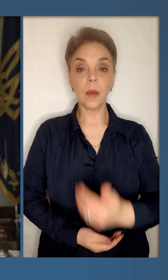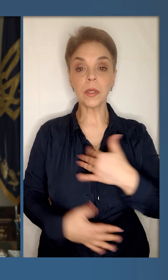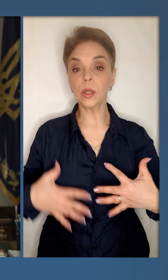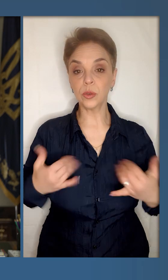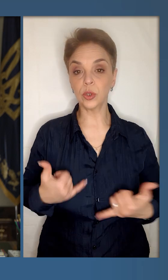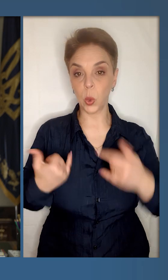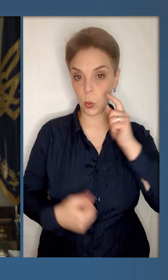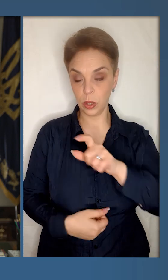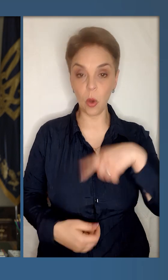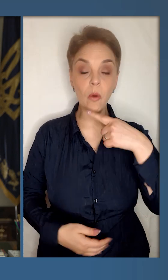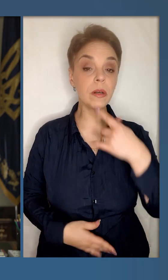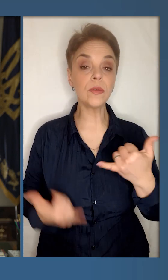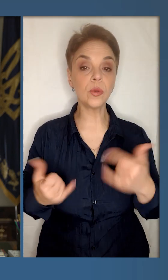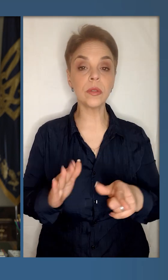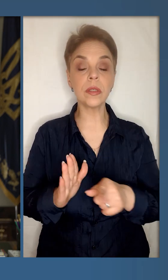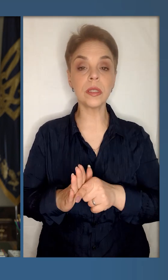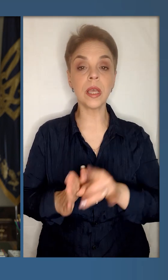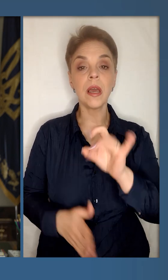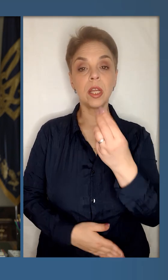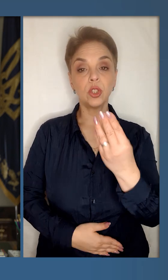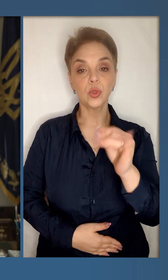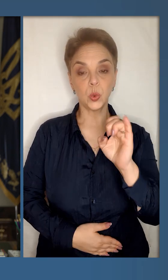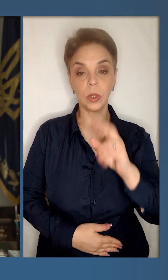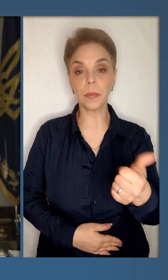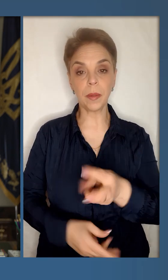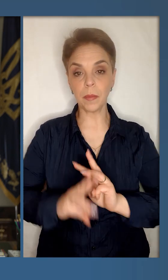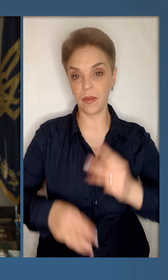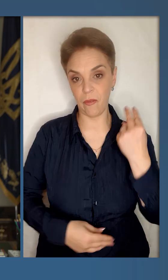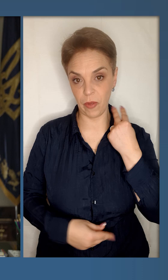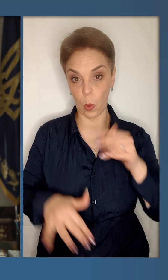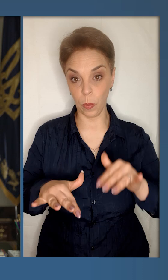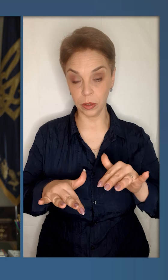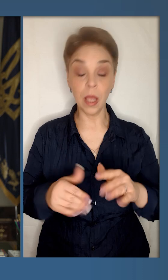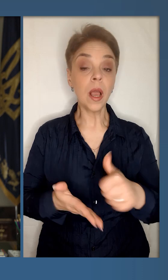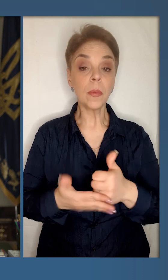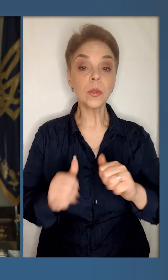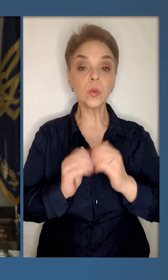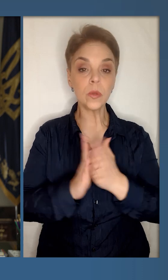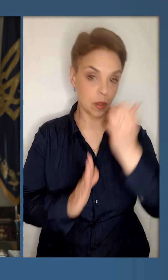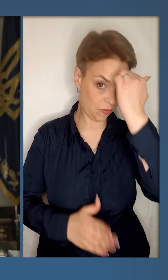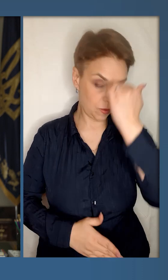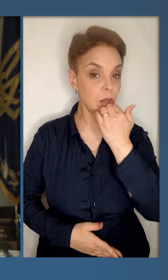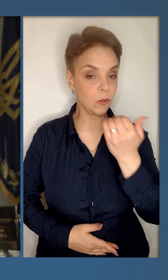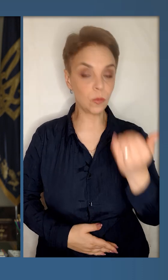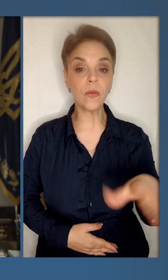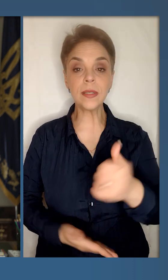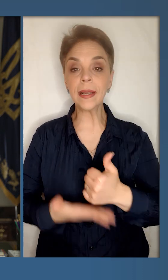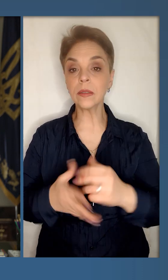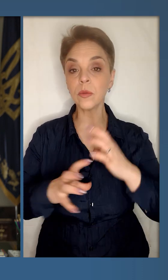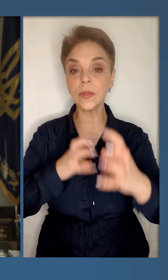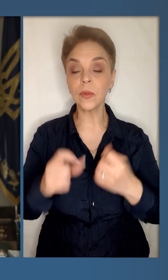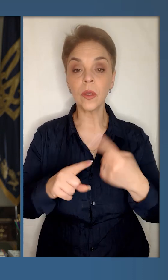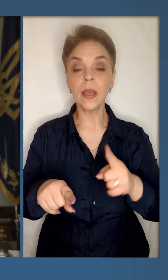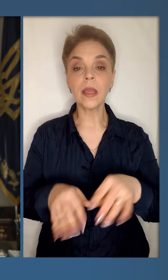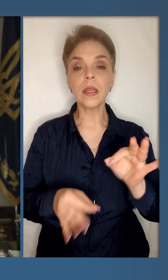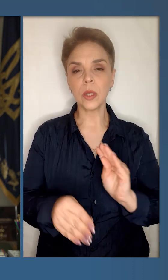Бажаю здоров'я, шановні українці! Говорив сьогодні Сріше Сунаком, прем'єр-міністром Великої Британії. Передусім вдячний йому та